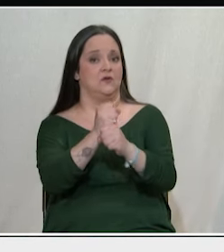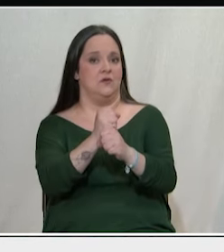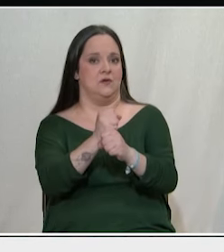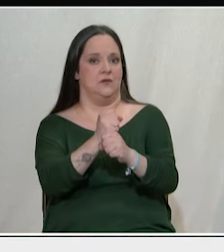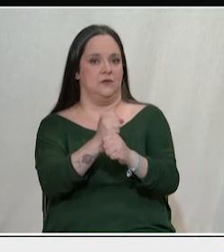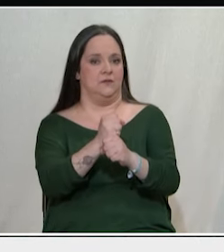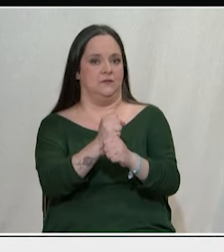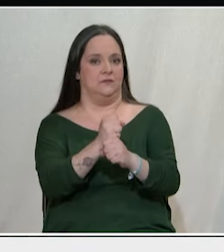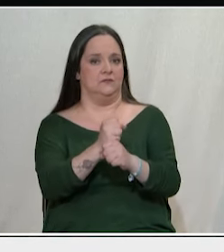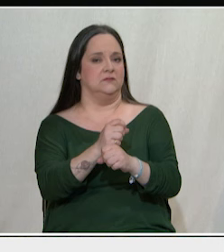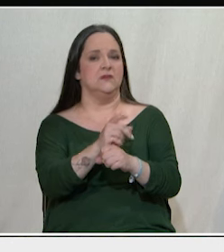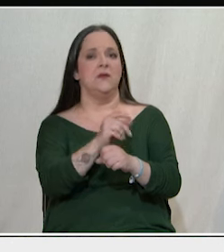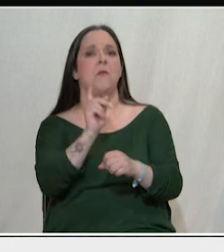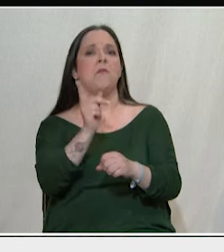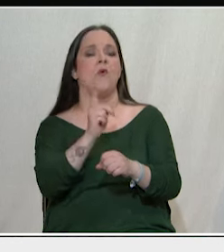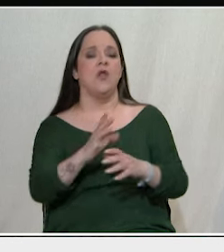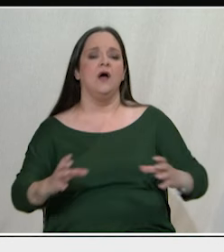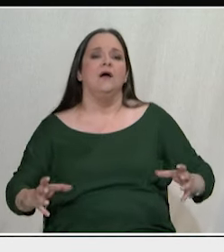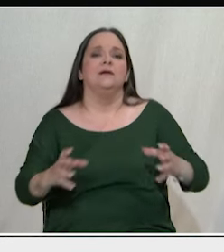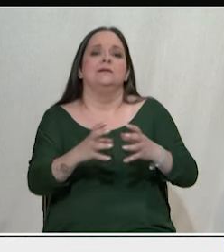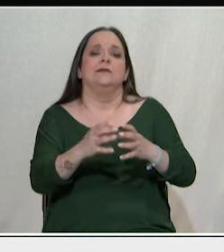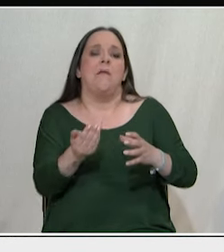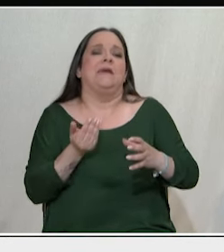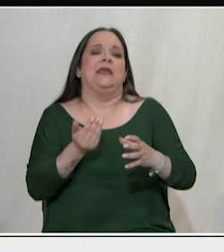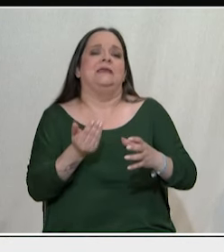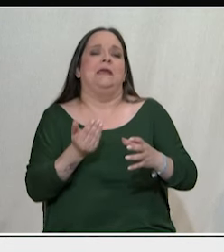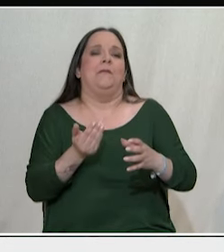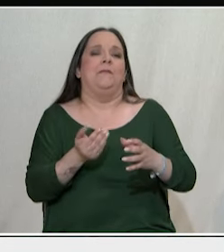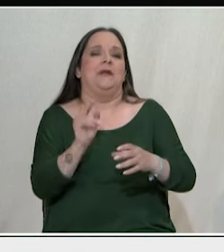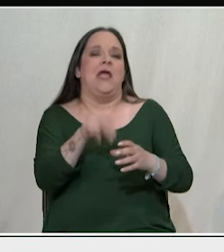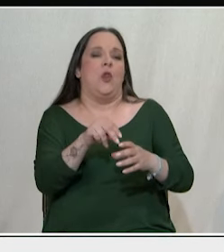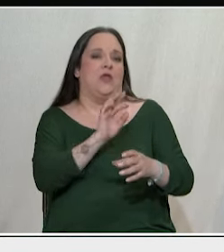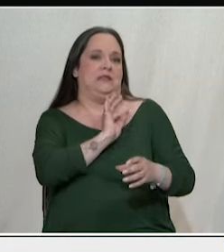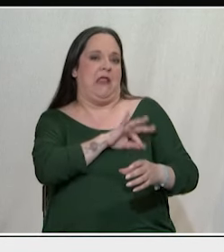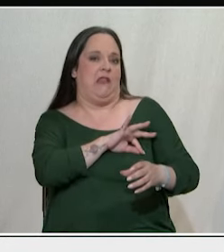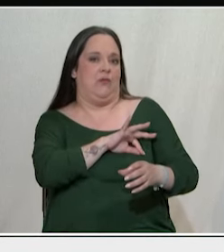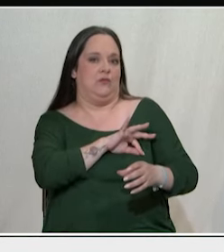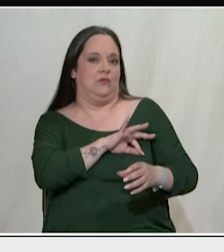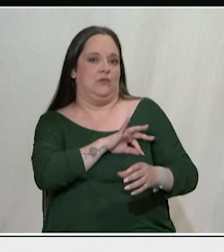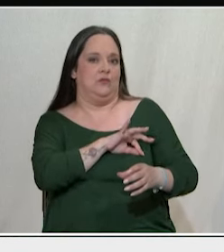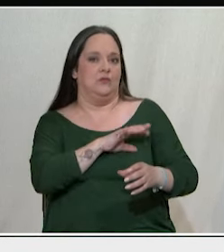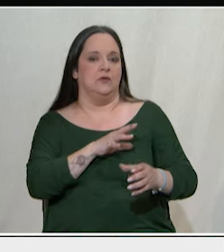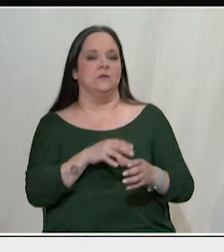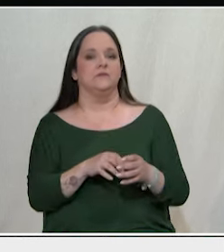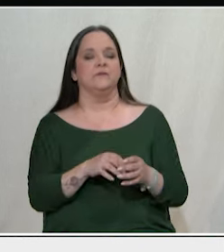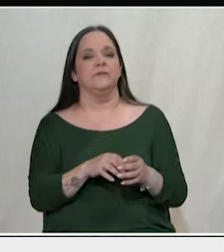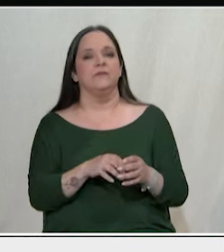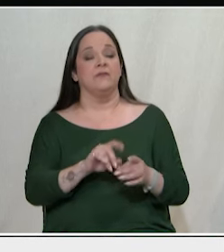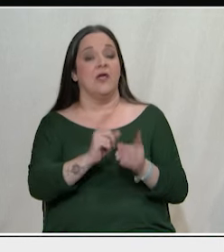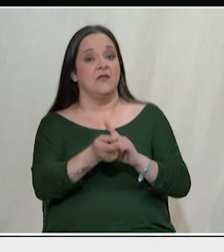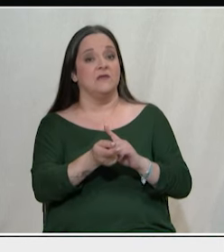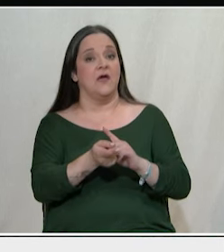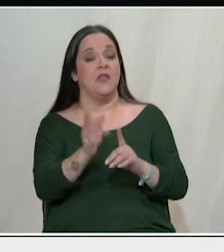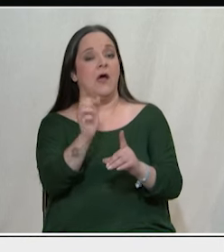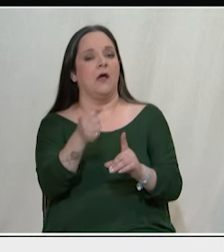συγκόλληση απλά σε ένα ψηφοδέλτιο πριν τις εκλογές να μην παρασύρεται και αντίθετα να καταπολεμάει αυτές τις